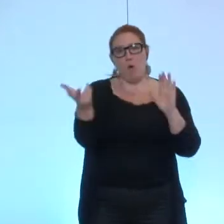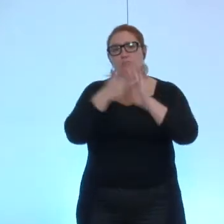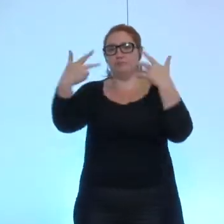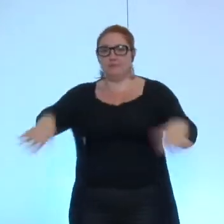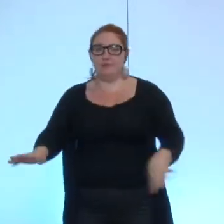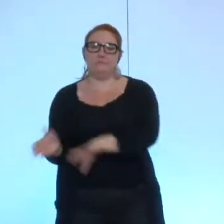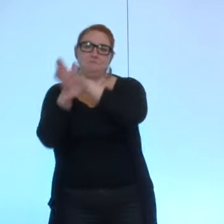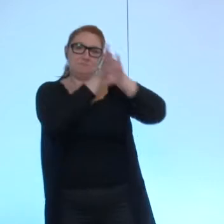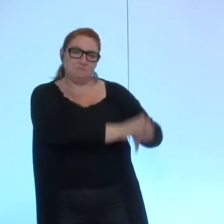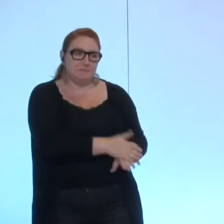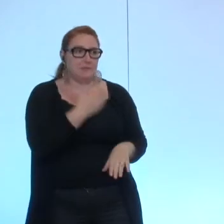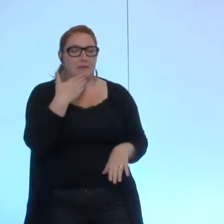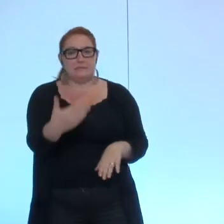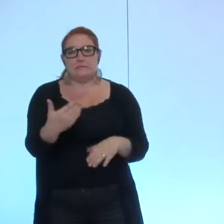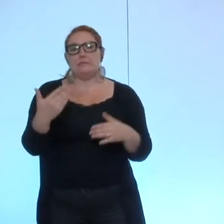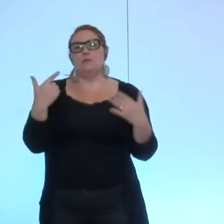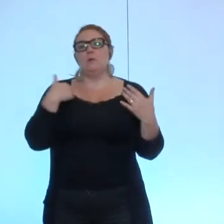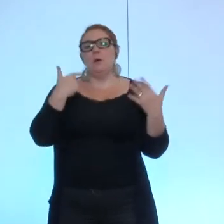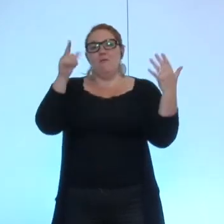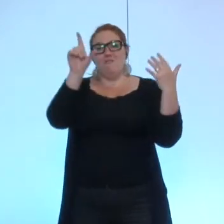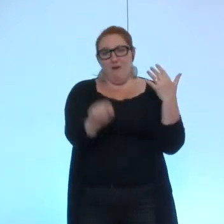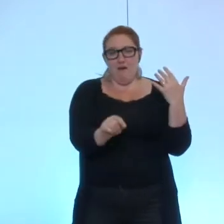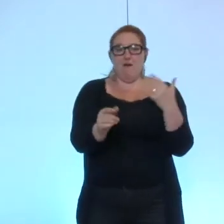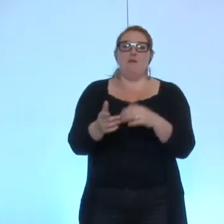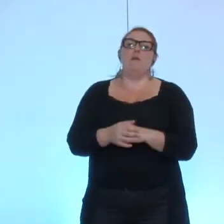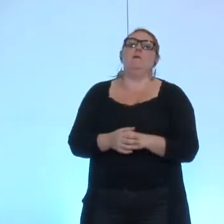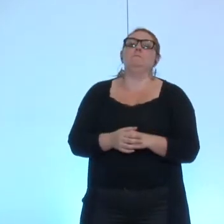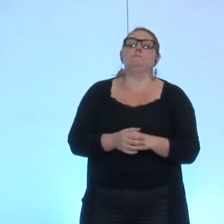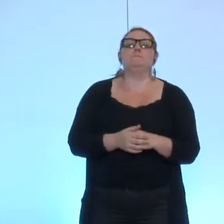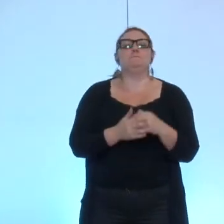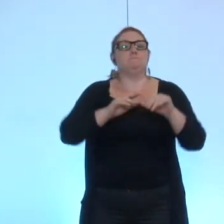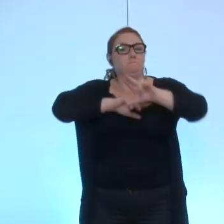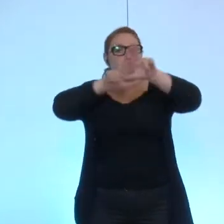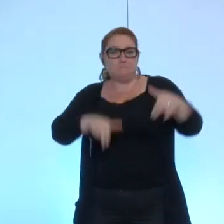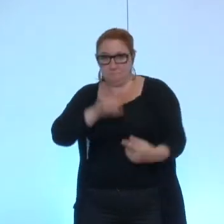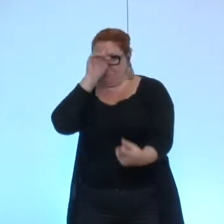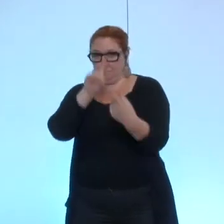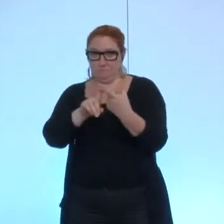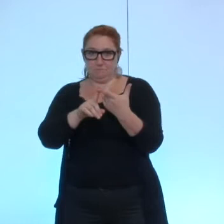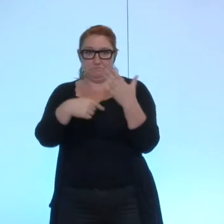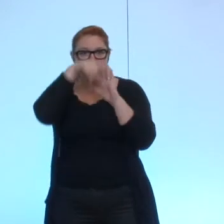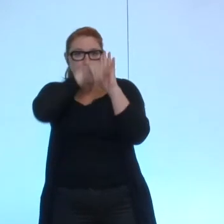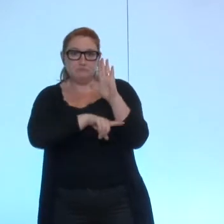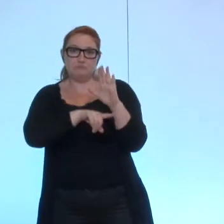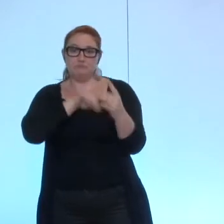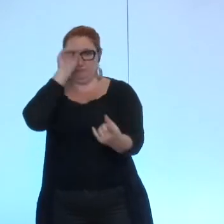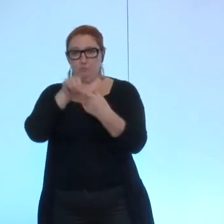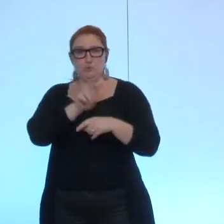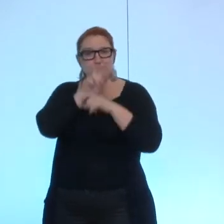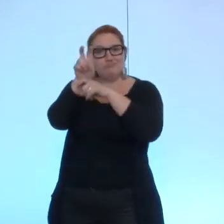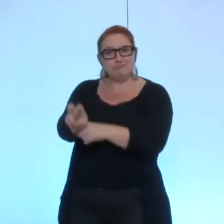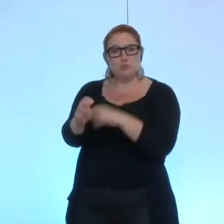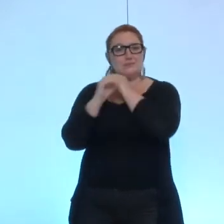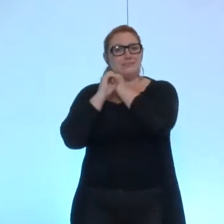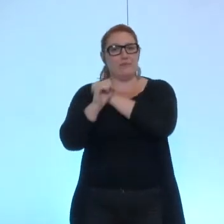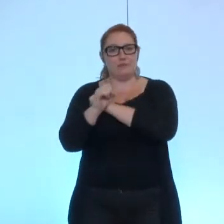adoptée je vous remercie délibération numéro 20 convention fixant les conditions d'une mise à disposition d'une servitude